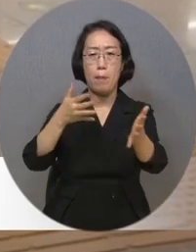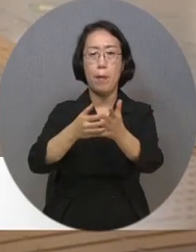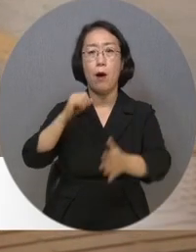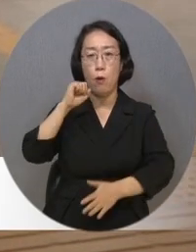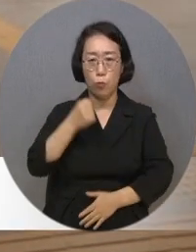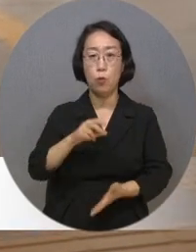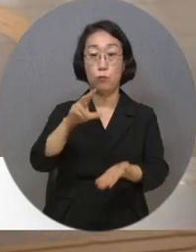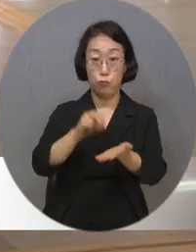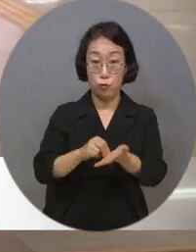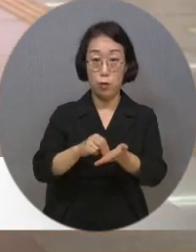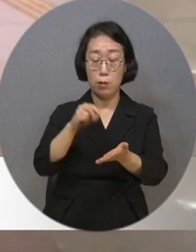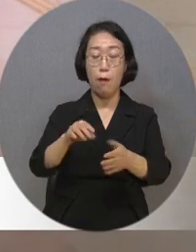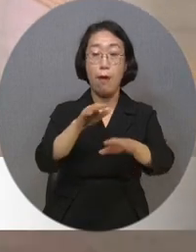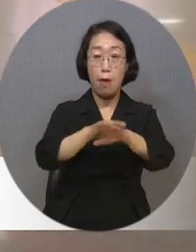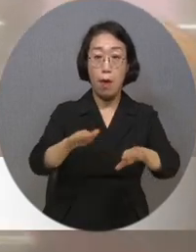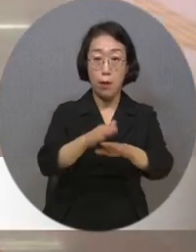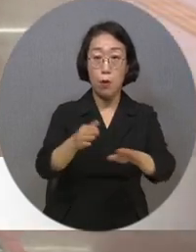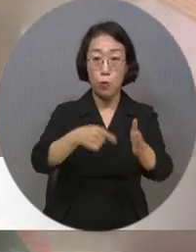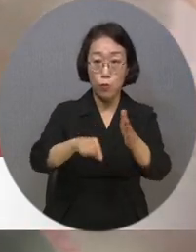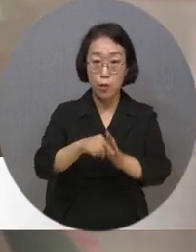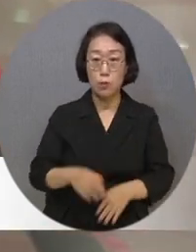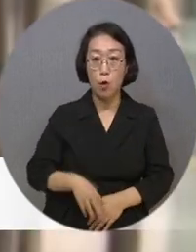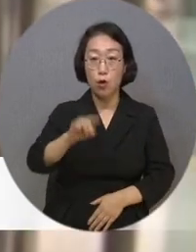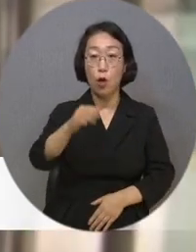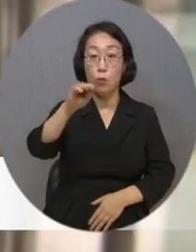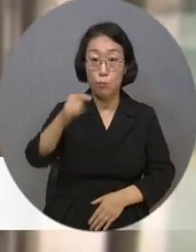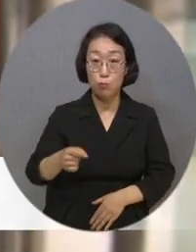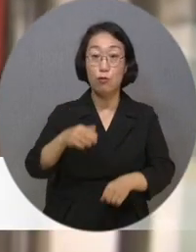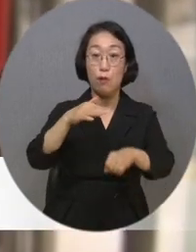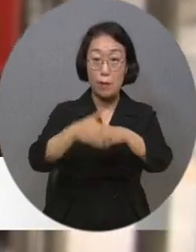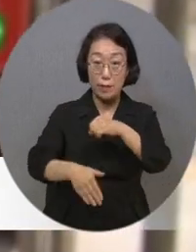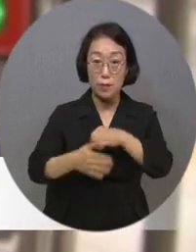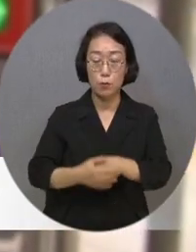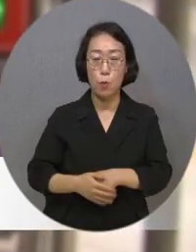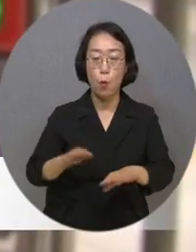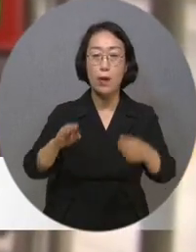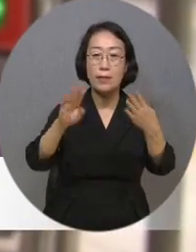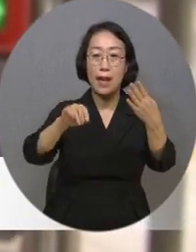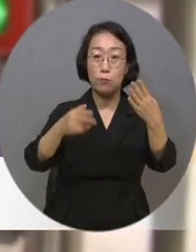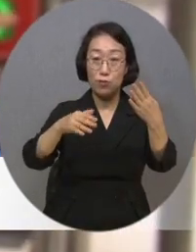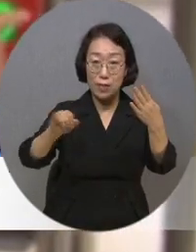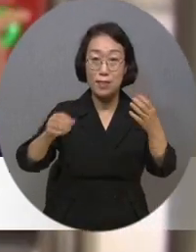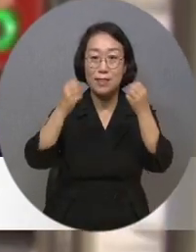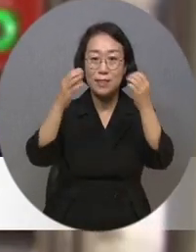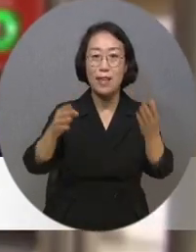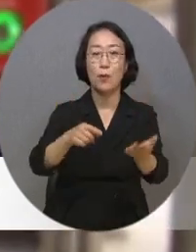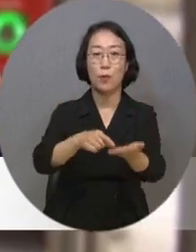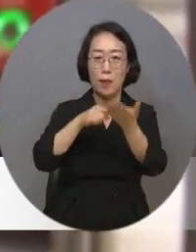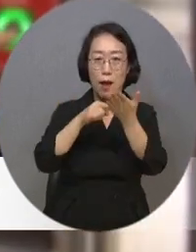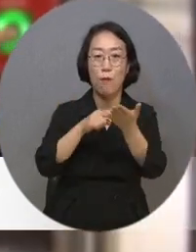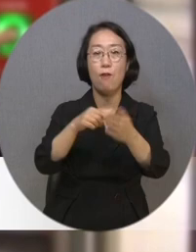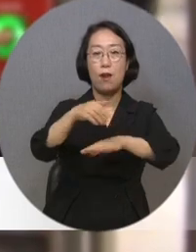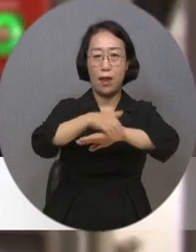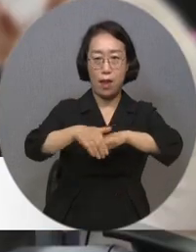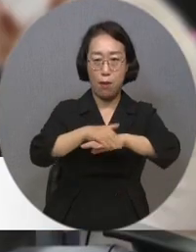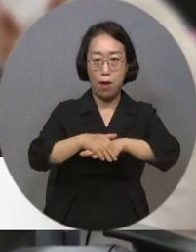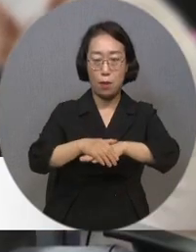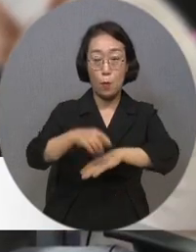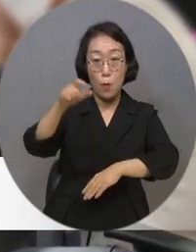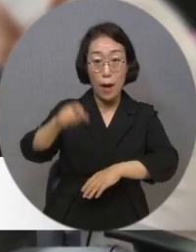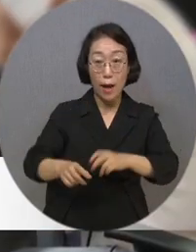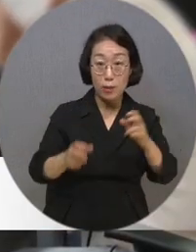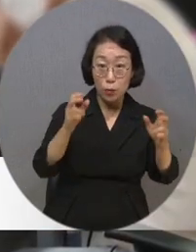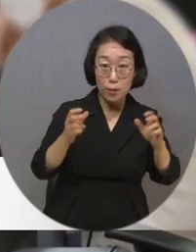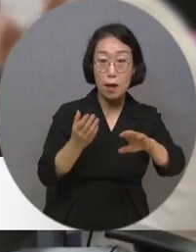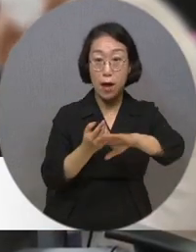이러한 문제를 해소하기 위해 선불충전형 카드를 올해 4분기에 신규 출시할 예정입니다. 또한 카드사가 아닌